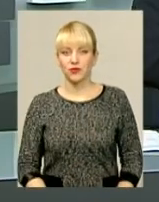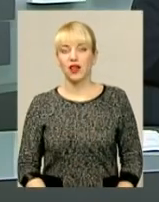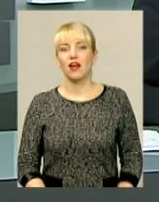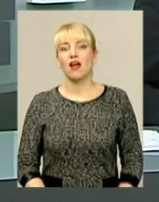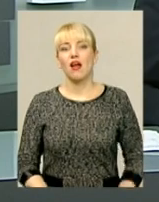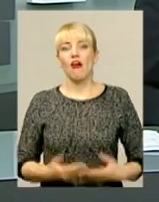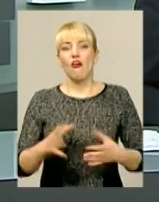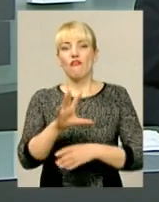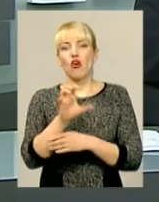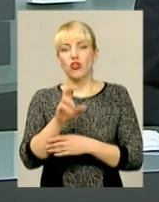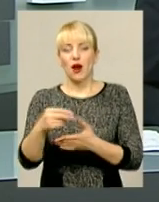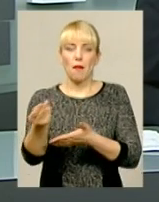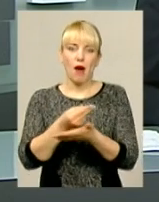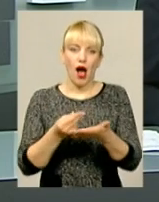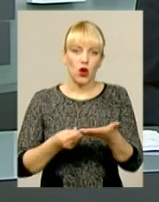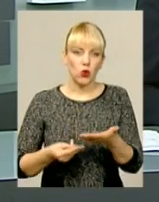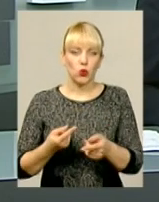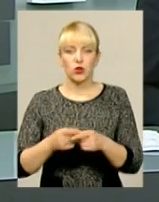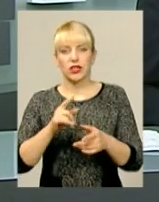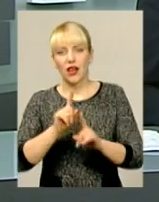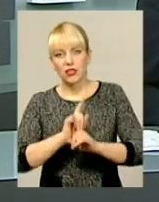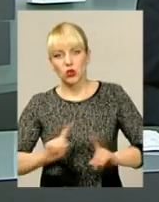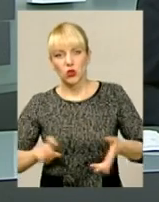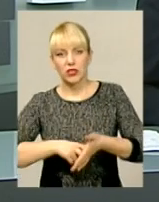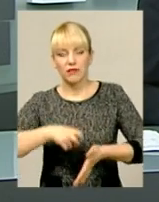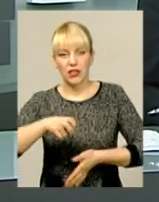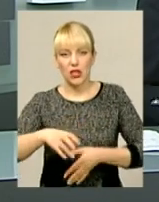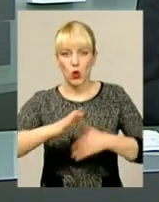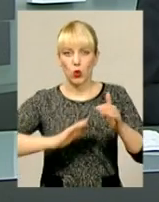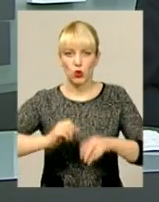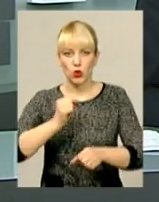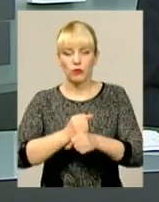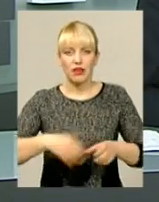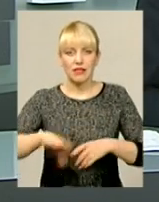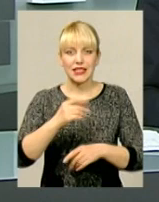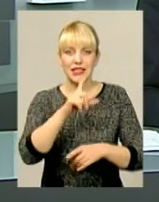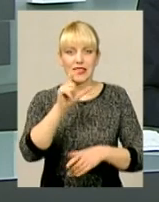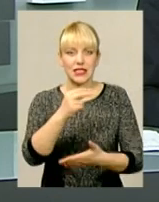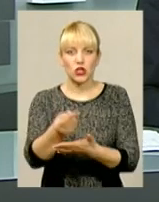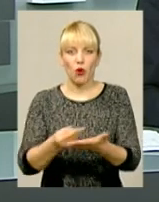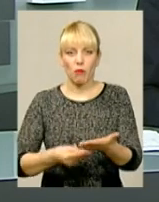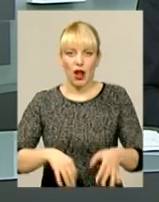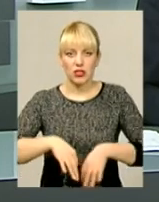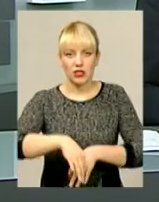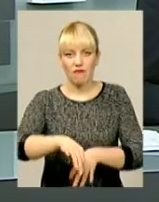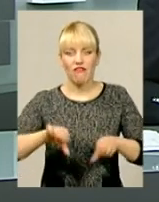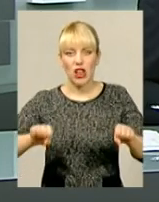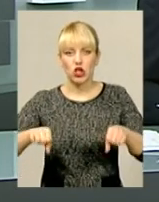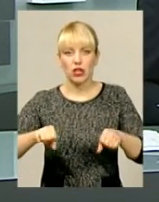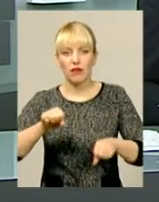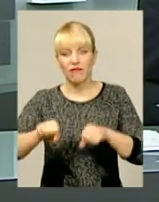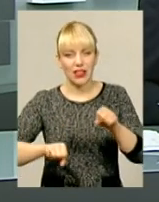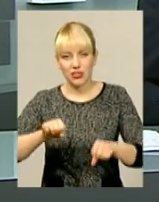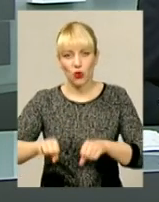Фотографії, малюнки, колажі, ексклюзивні листівки, ручної роботи – і все це із зображенням велосипедів. Хмельничанка зібрала